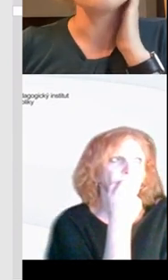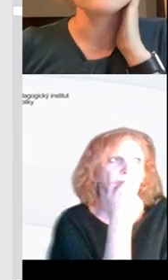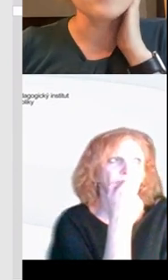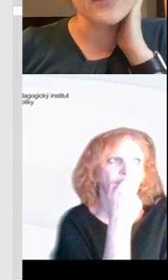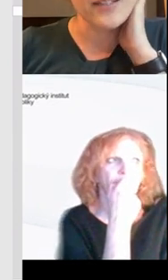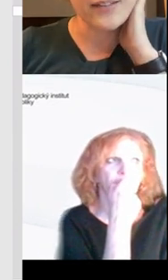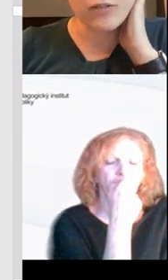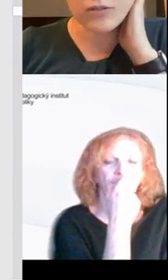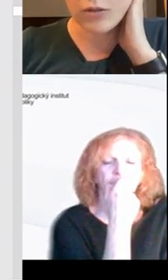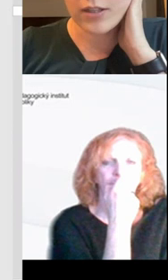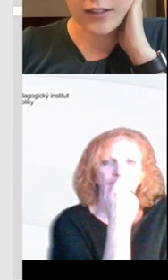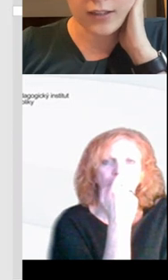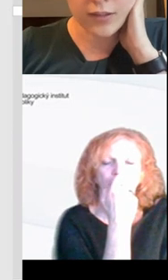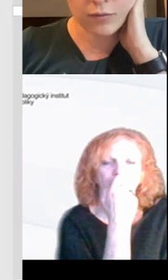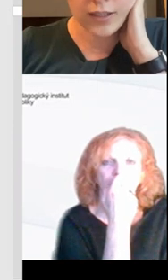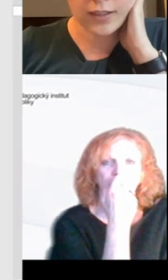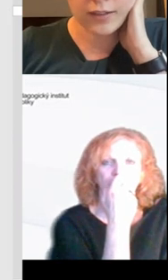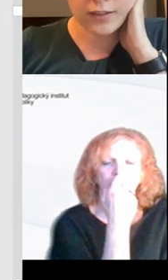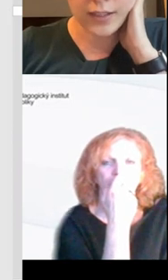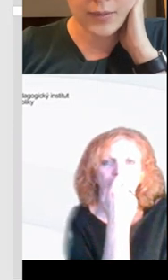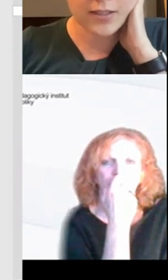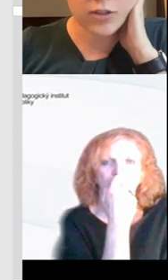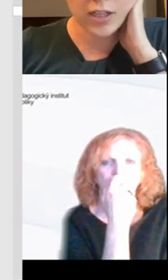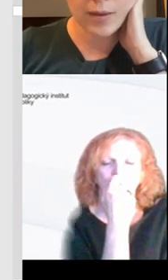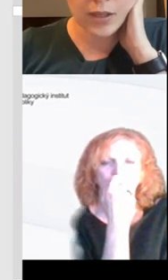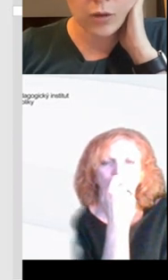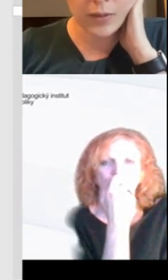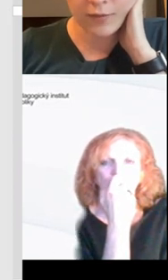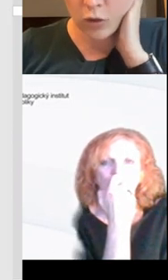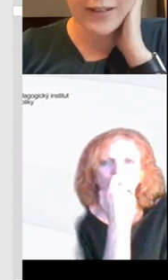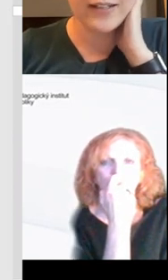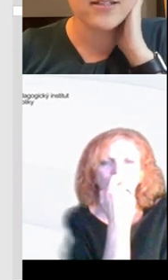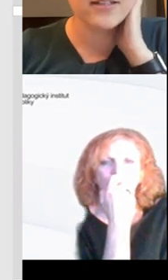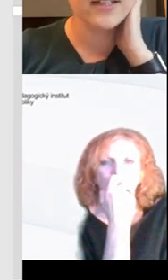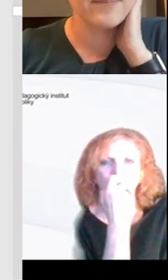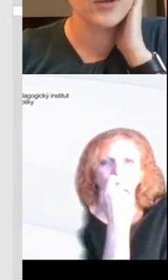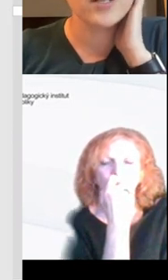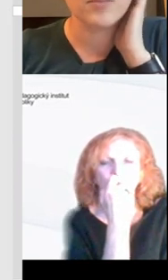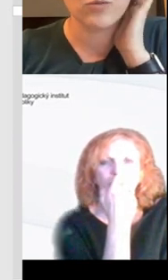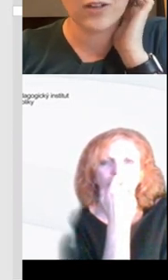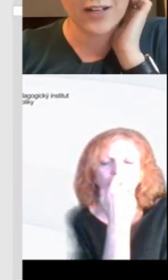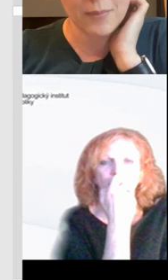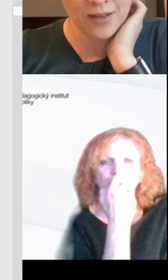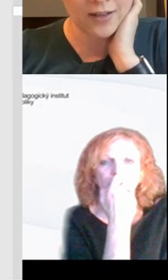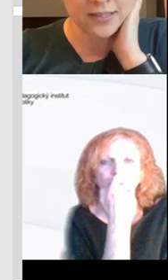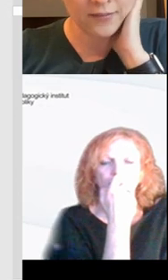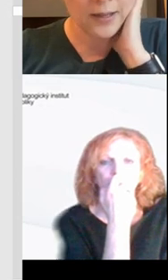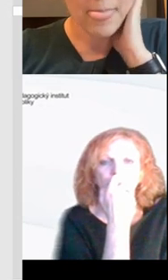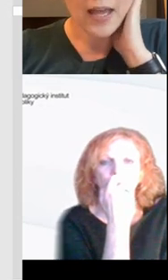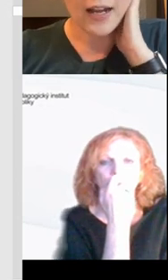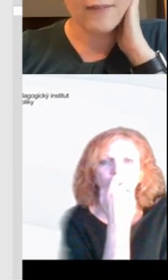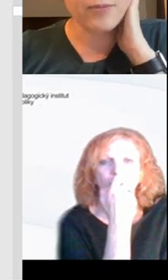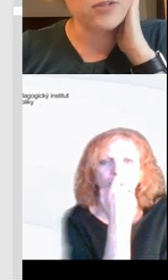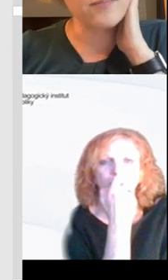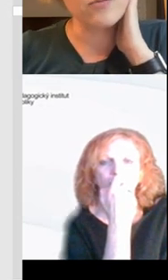zaplatíte, tak on stojí nějaký dvě stovky na měsíc, ještě nemám teda úplně vykoumaný, jestli taky pro nás, pro učitele nemají nějaké